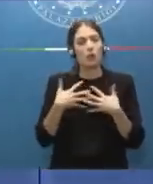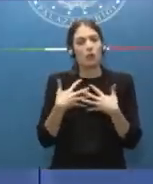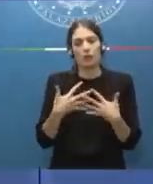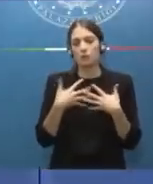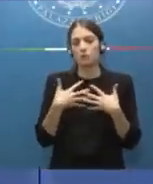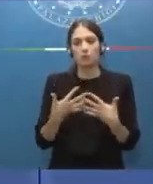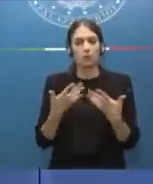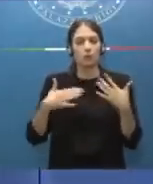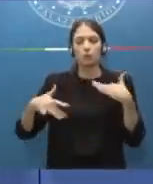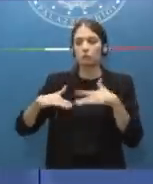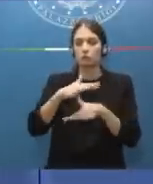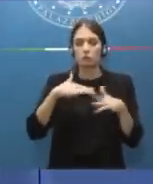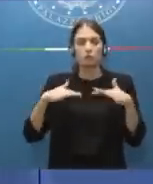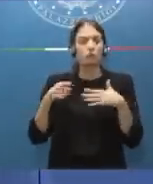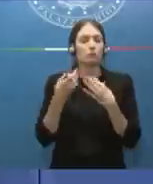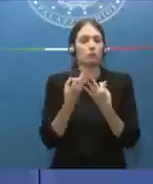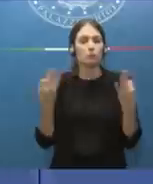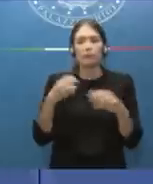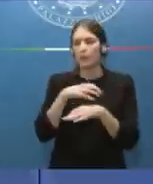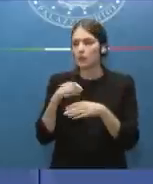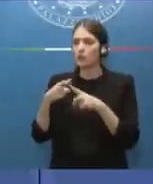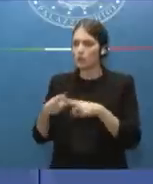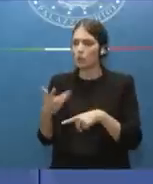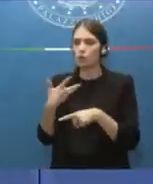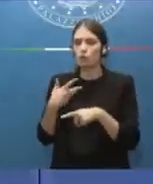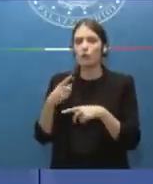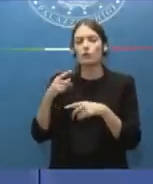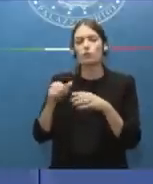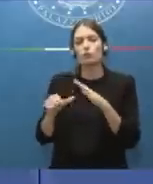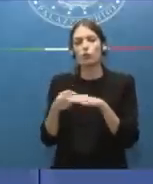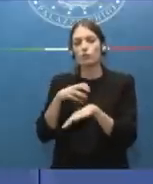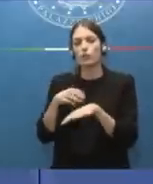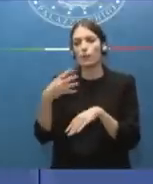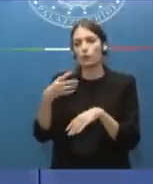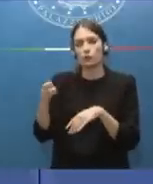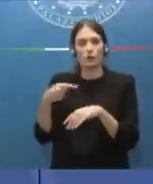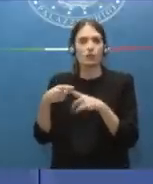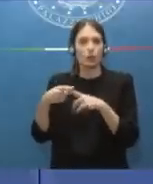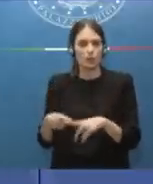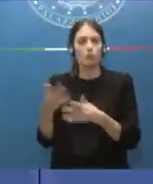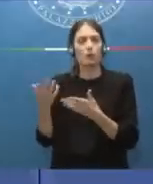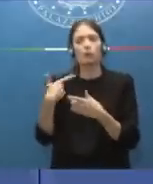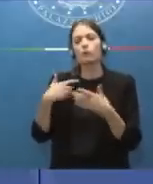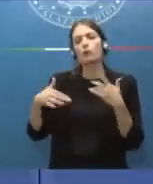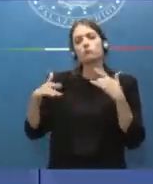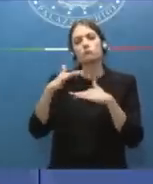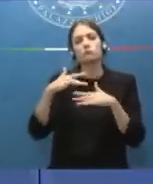i ministri ne sono testimoni, il sottosegretario Mantovano ne è testimone, si respira un clima di grande